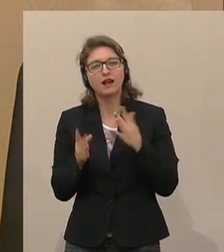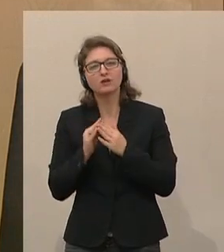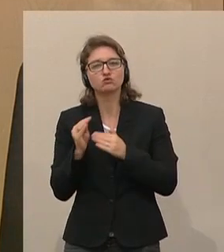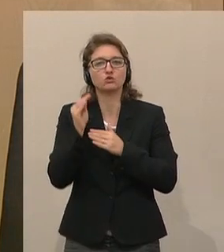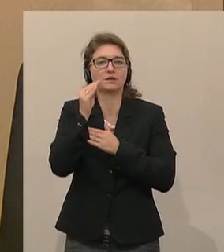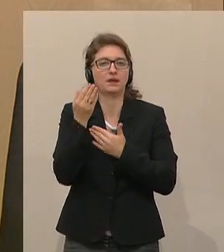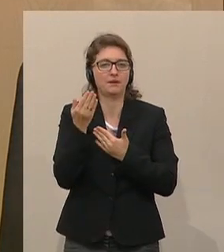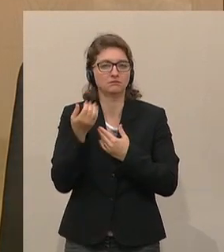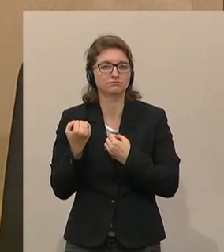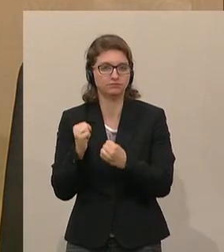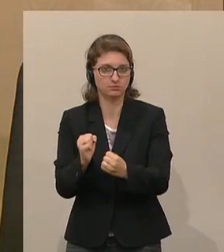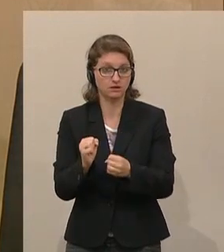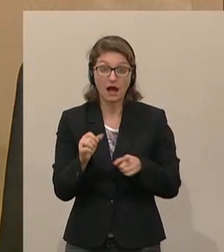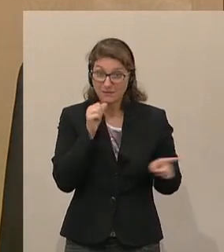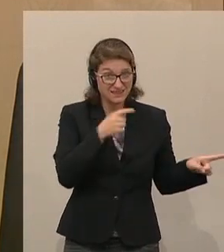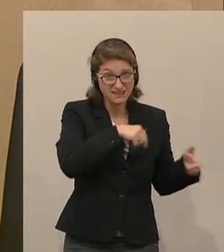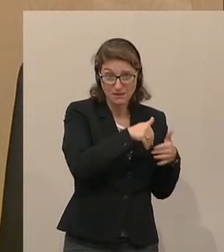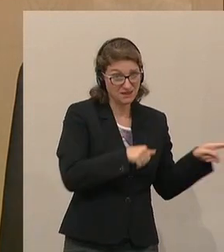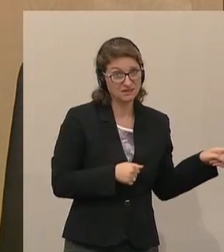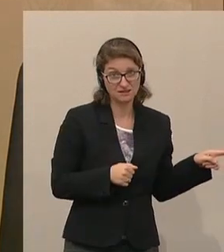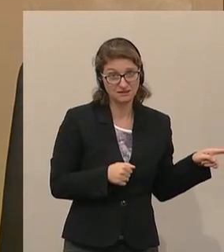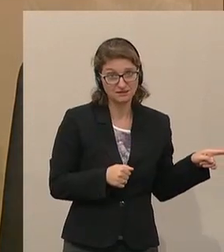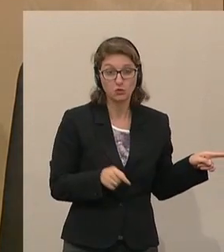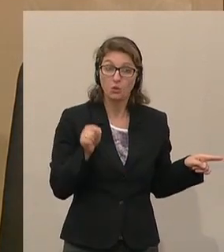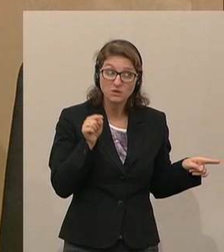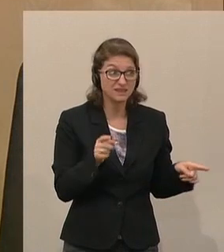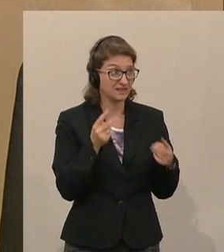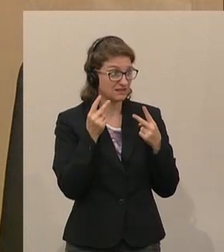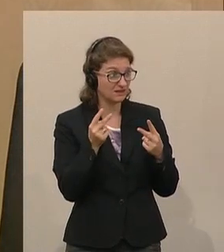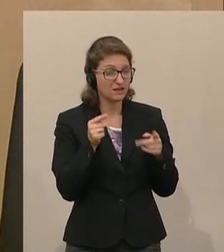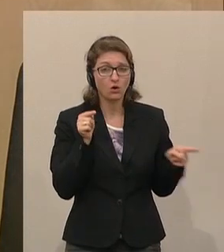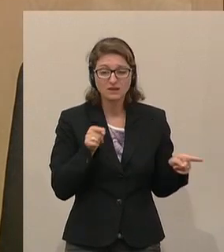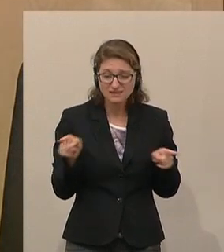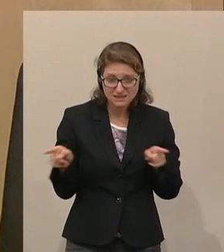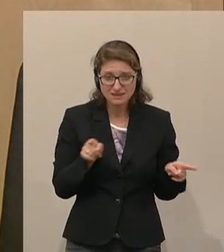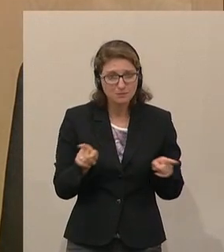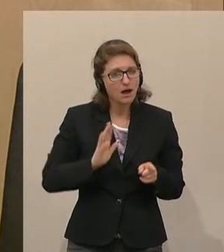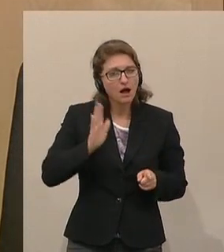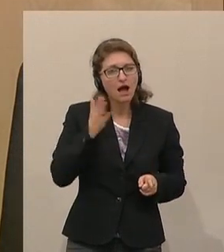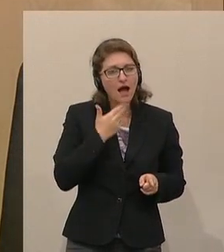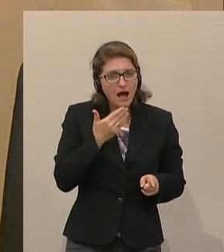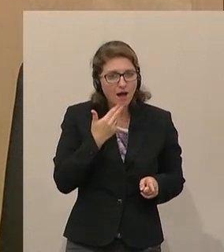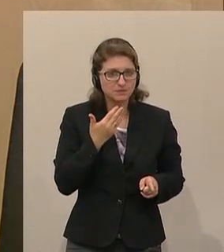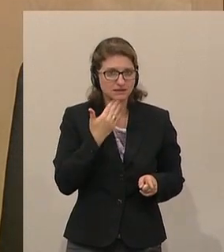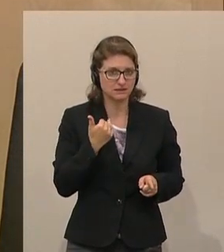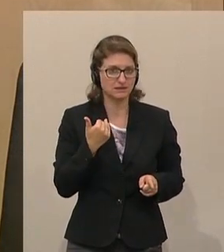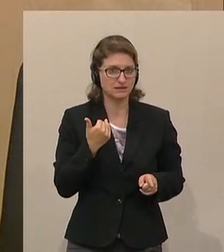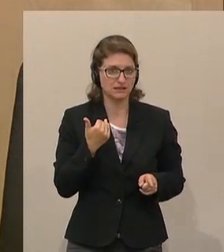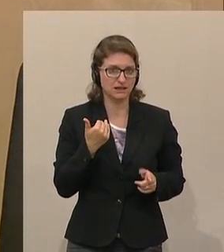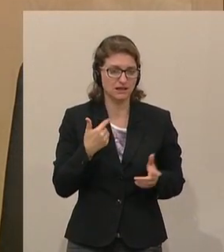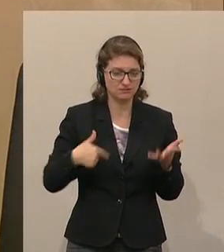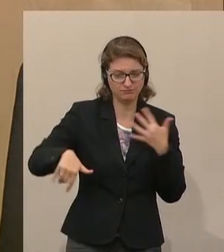gehandelt hat. Aber nicht der Herr Innenminister. Und das ist jetzt genau der Punkt. Und das wird immer wieder ganz bewusst wieder besseres Wissen,